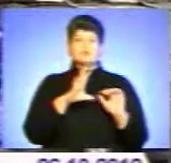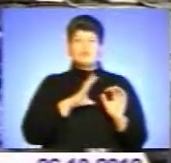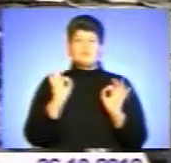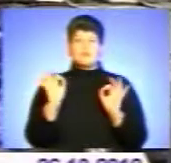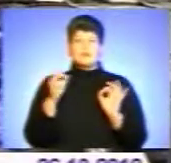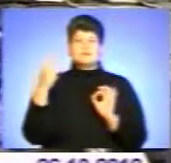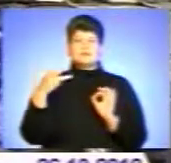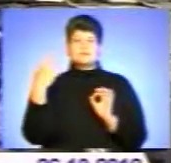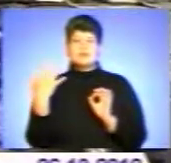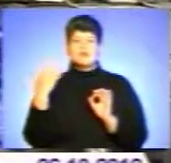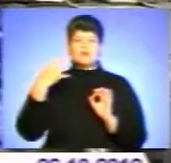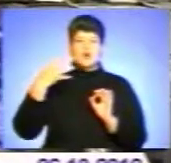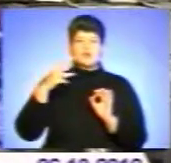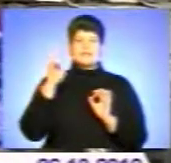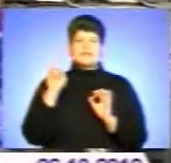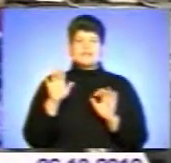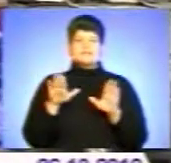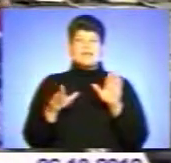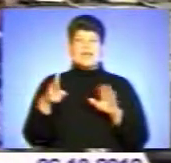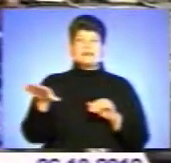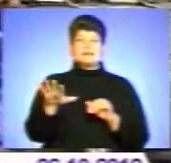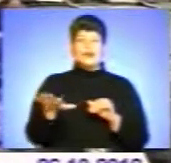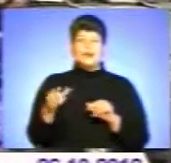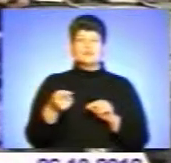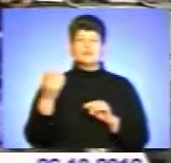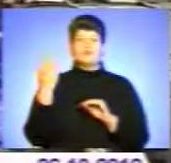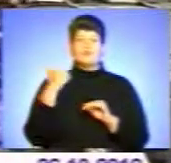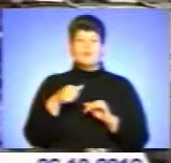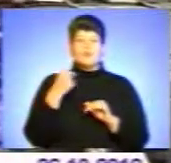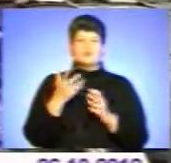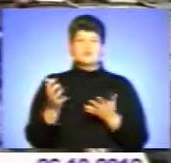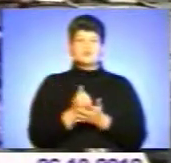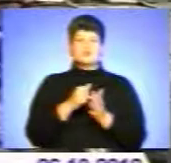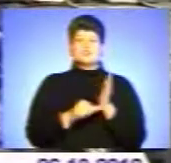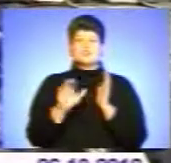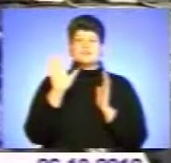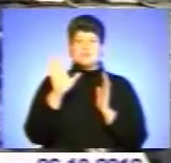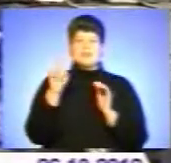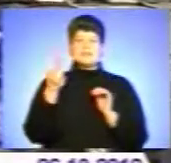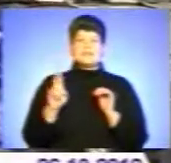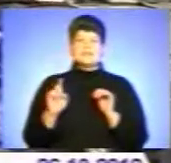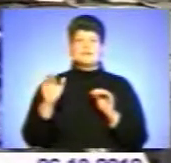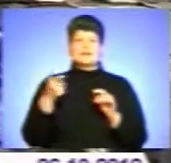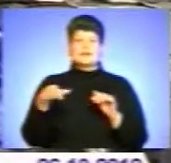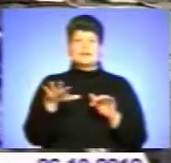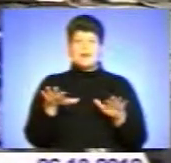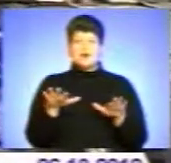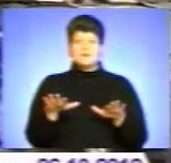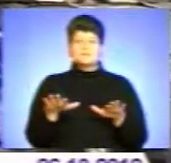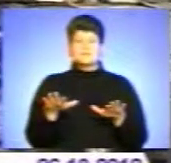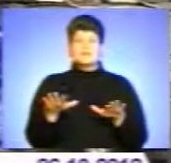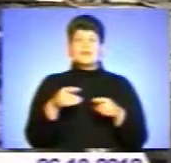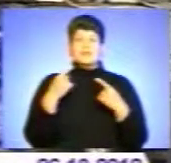35-40 центнерів з гектарів, то в минулому році ми отримали врожайність кукурудзи 65 центнерів з гектарів. Інша справа, що